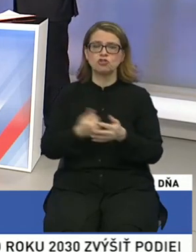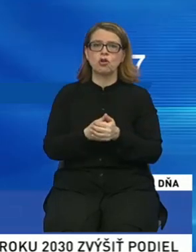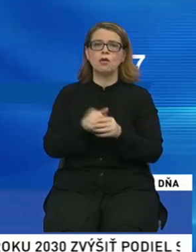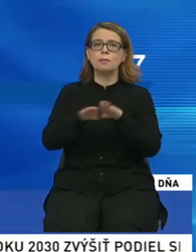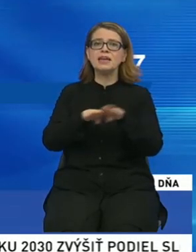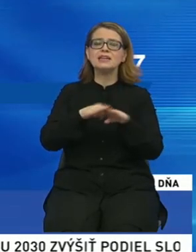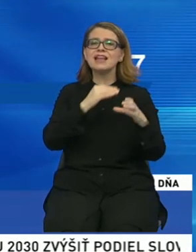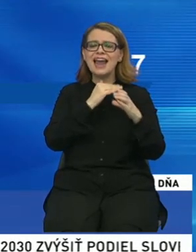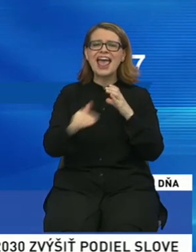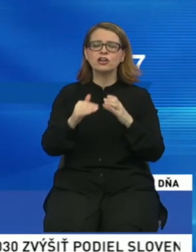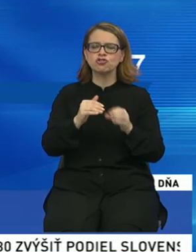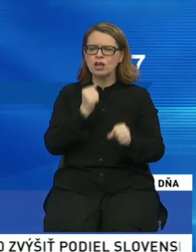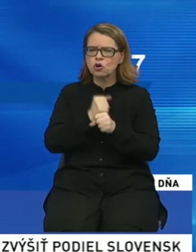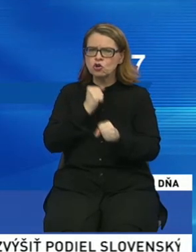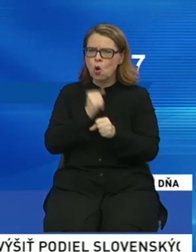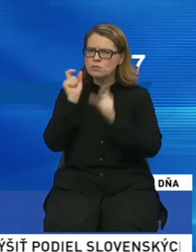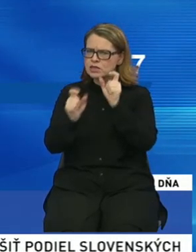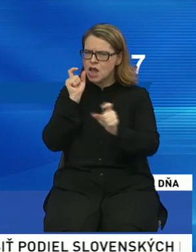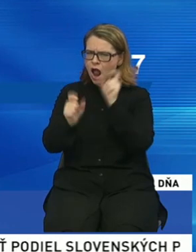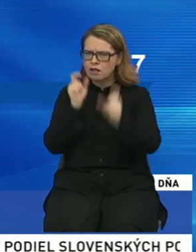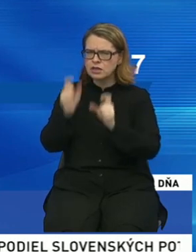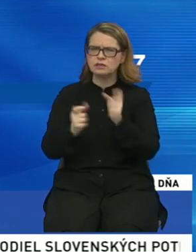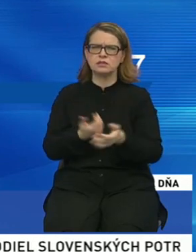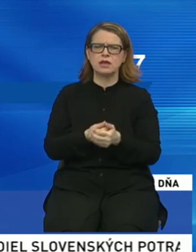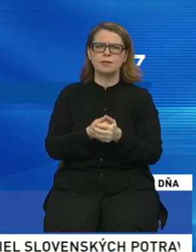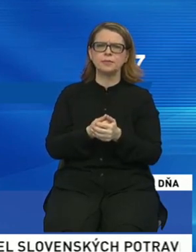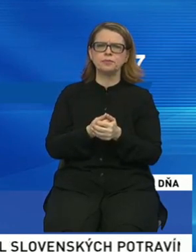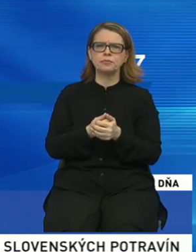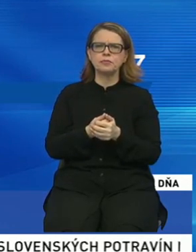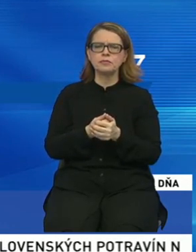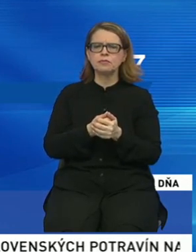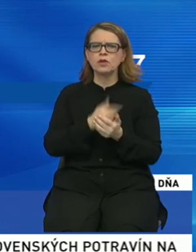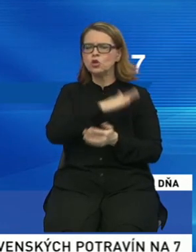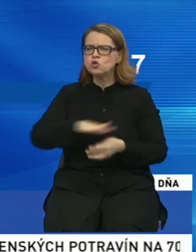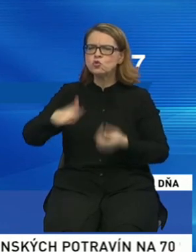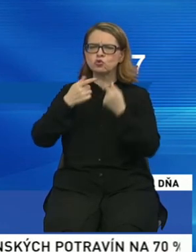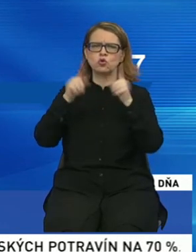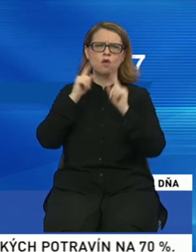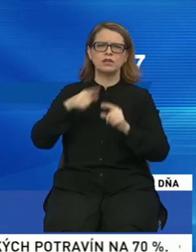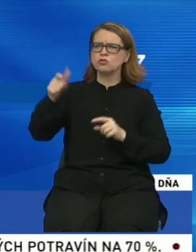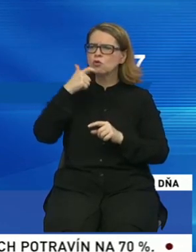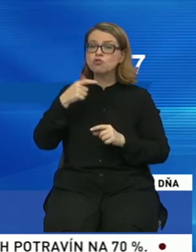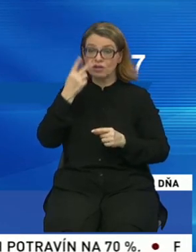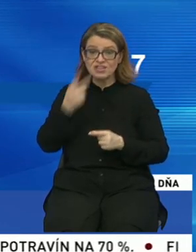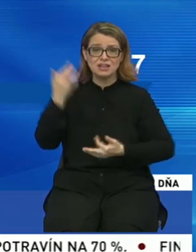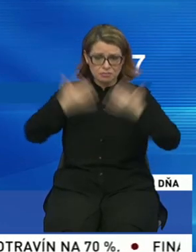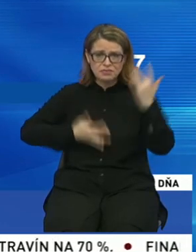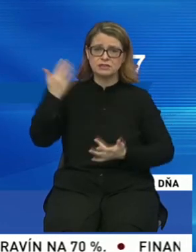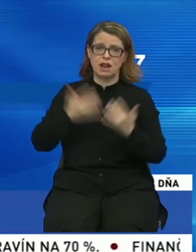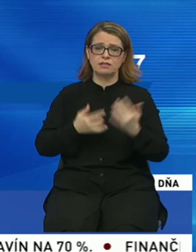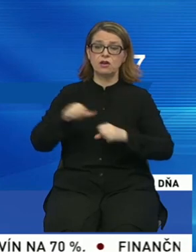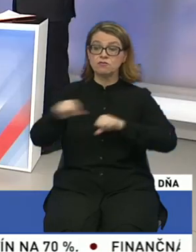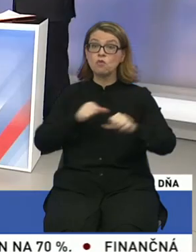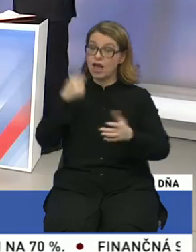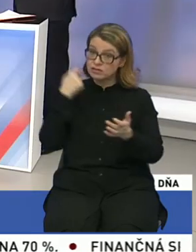ťaha ďalnice na južnom Slovensku kolo Prešova, kolo Košic. Jednoducho sú tu výsledky. V tej vláde sa oplatilo